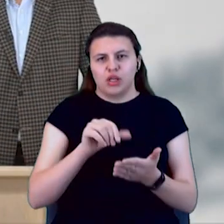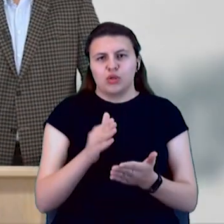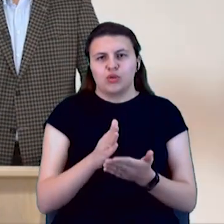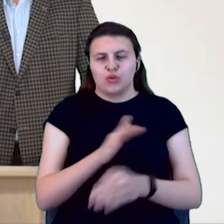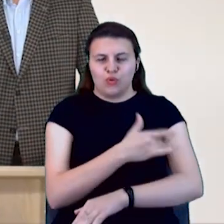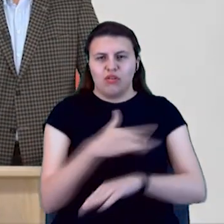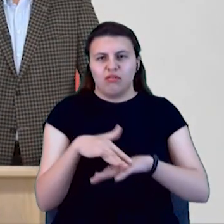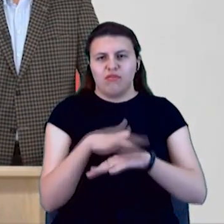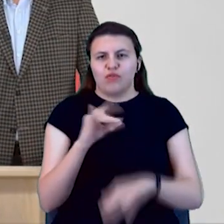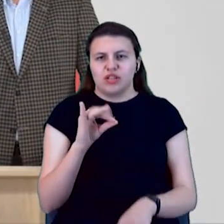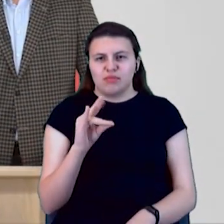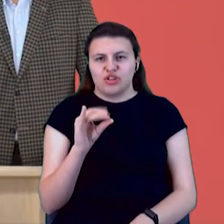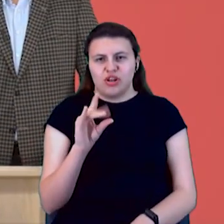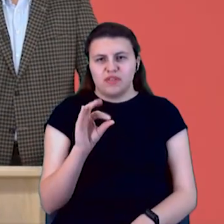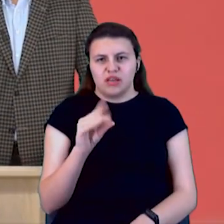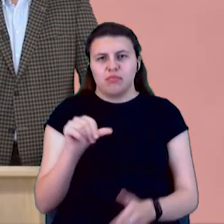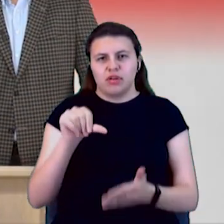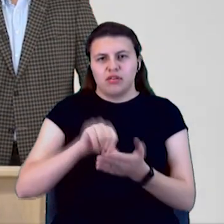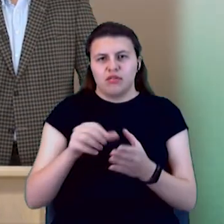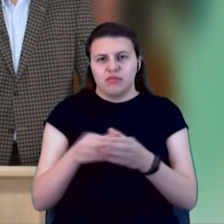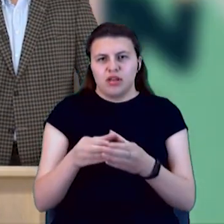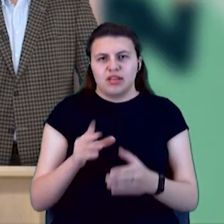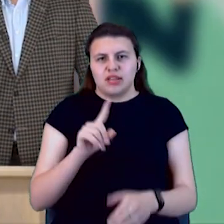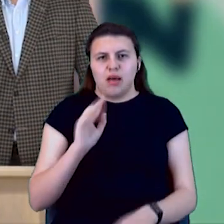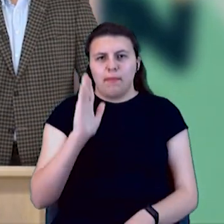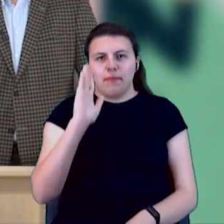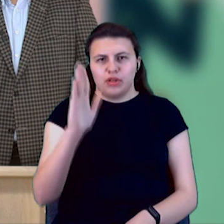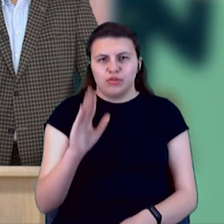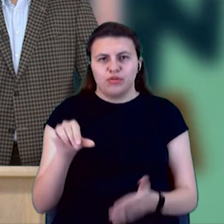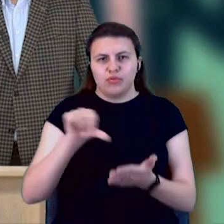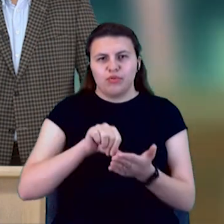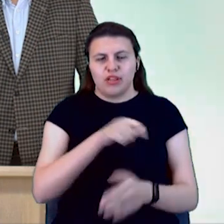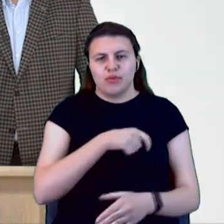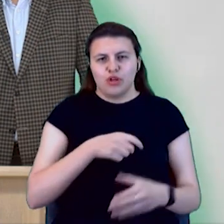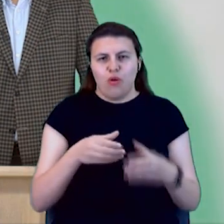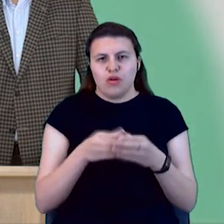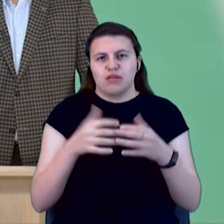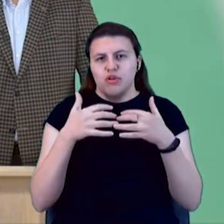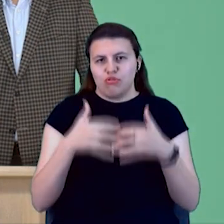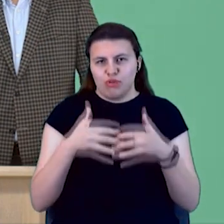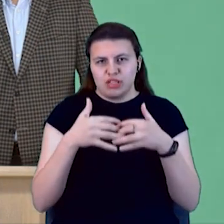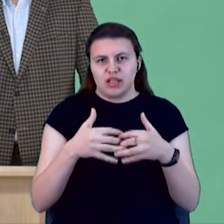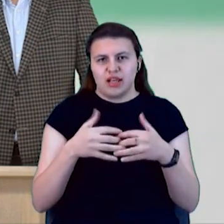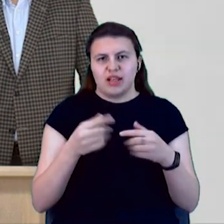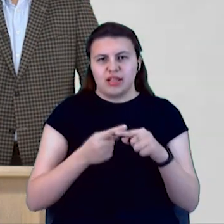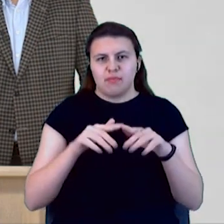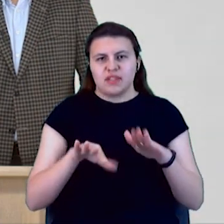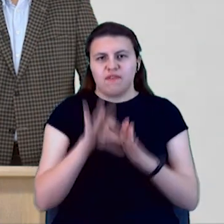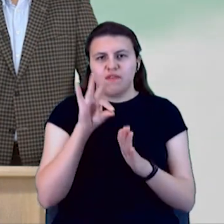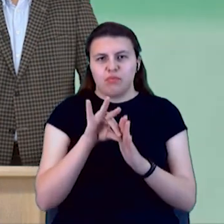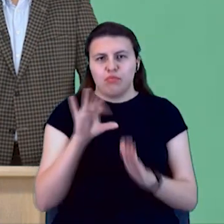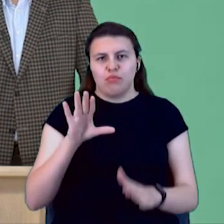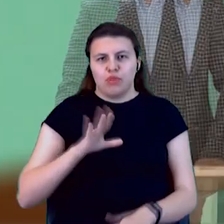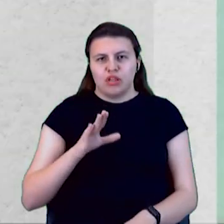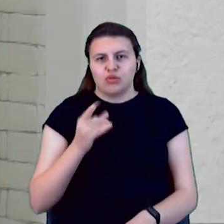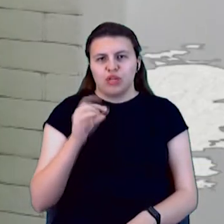Ржарський, представник політичної партії «За майбутнє», кандидати у депутатський корпус «Краматорська». А на цих місцевих виборах були у нас в студії.